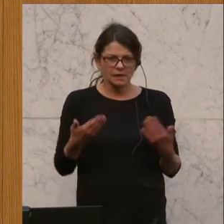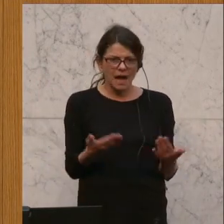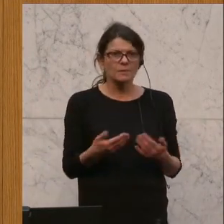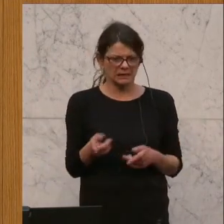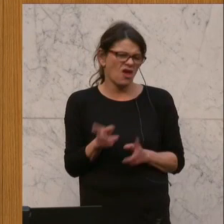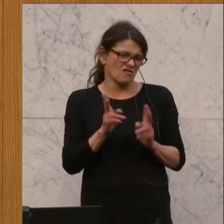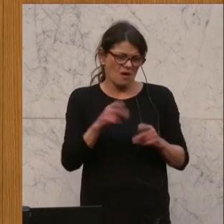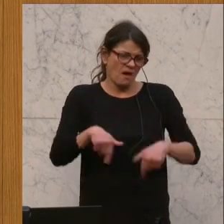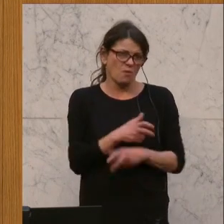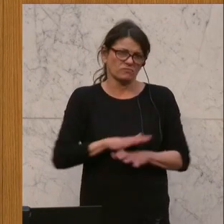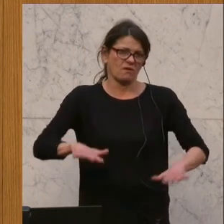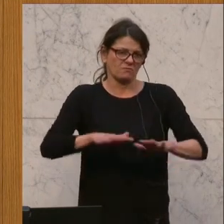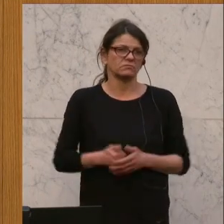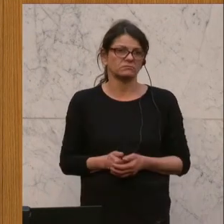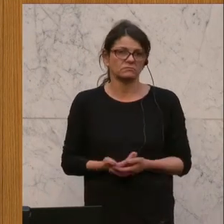normal in diesem Land.